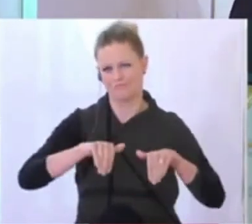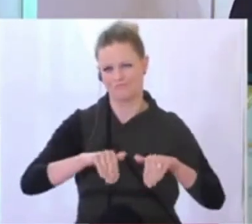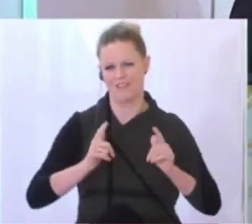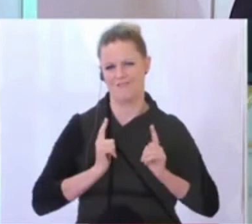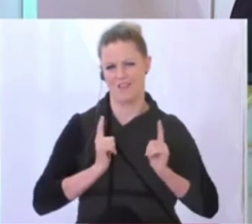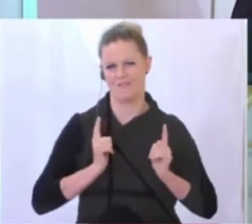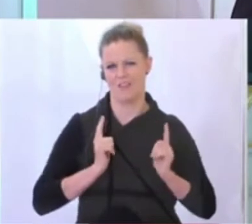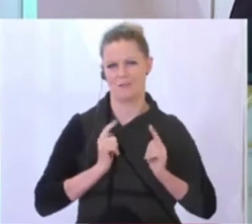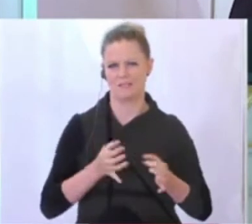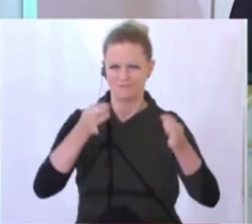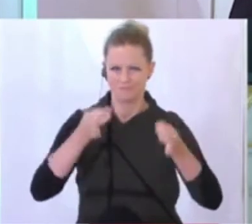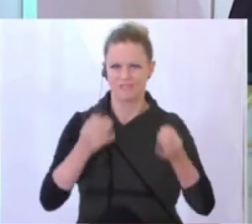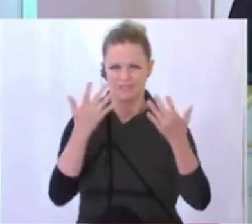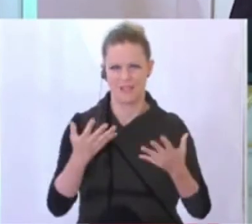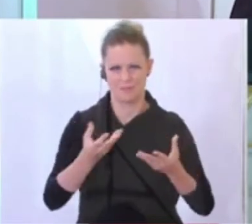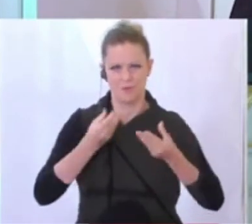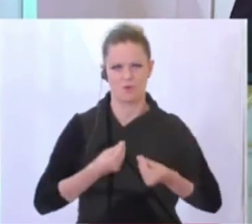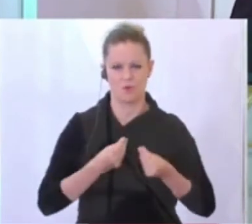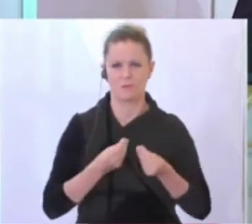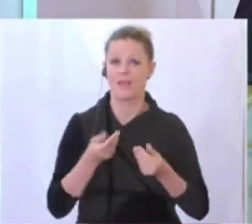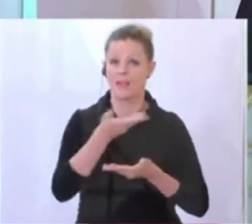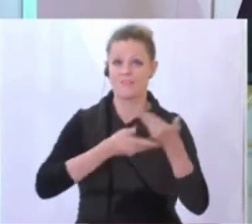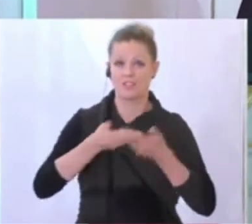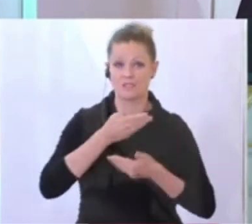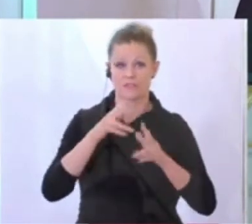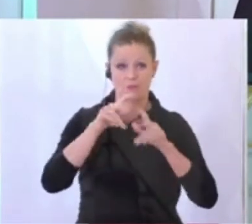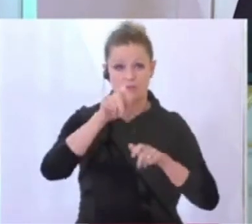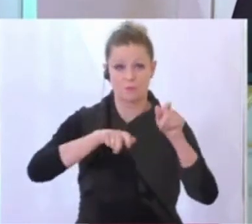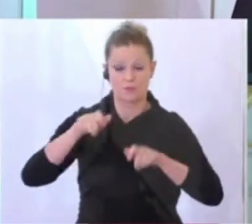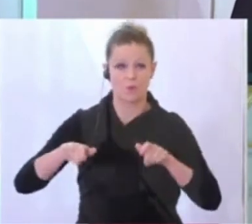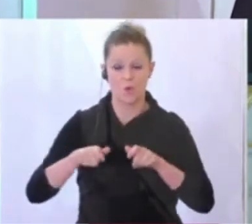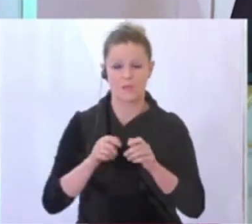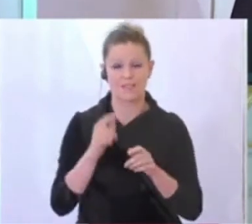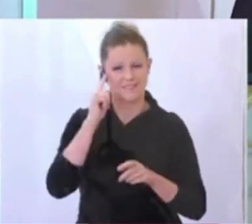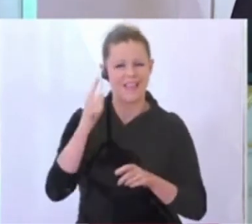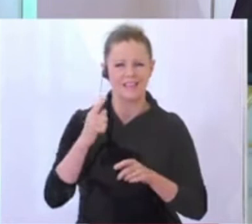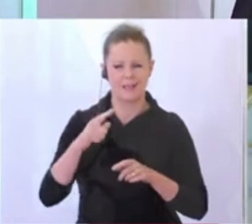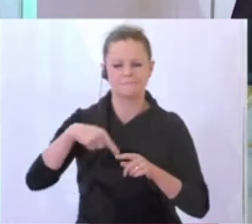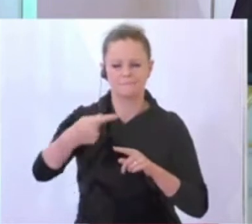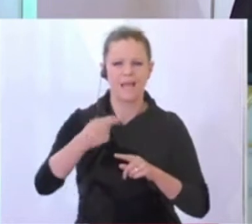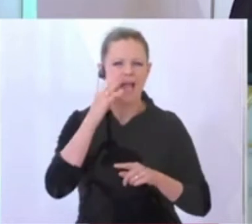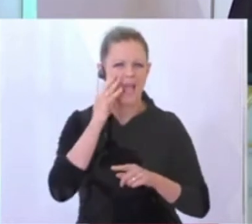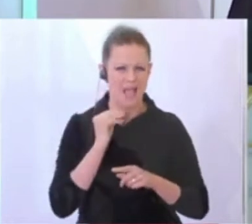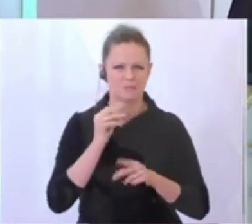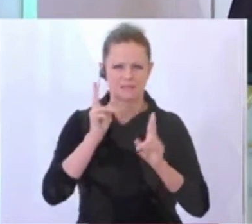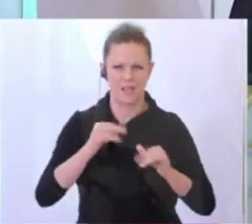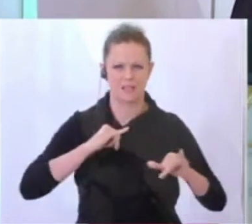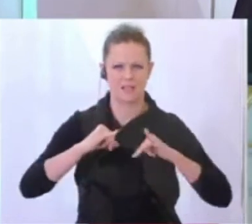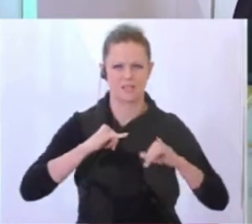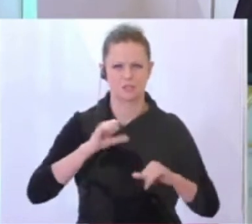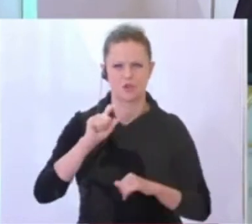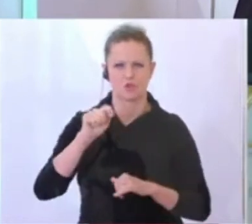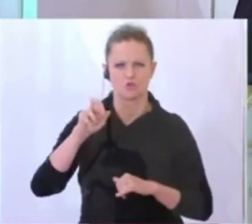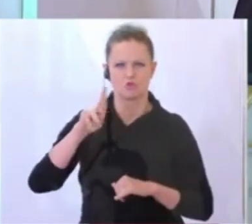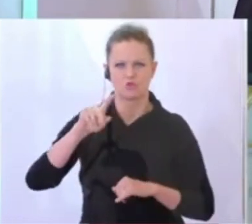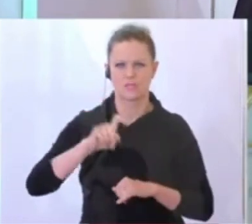validere Zahlen hat. Die Wirtschaftsforscher rechnen damit, dass es im Herbst der richtige Zeitpunkt ist, um einen ersten Kassasturz vornehmen zu